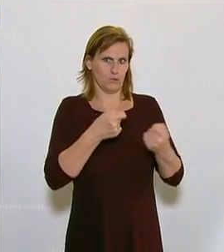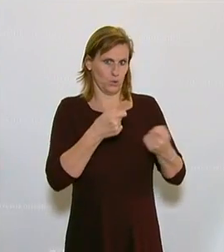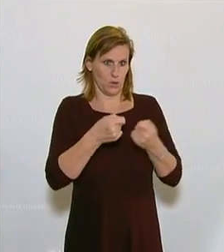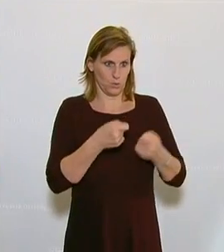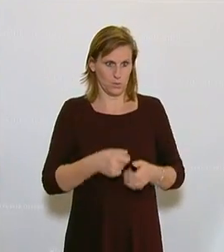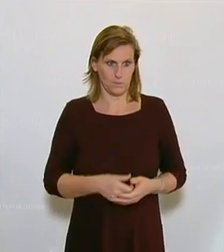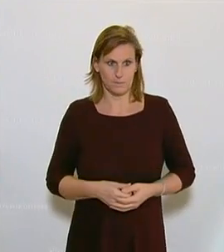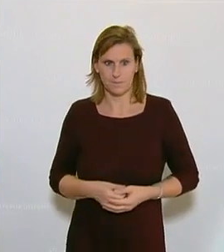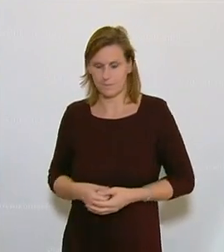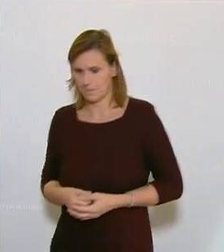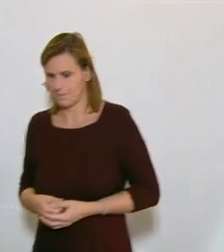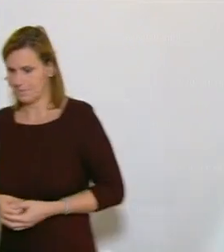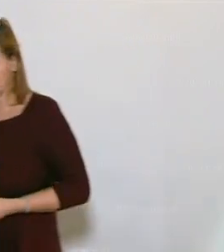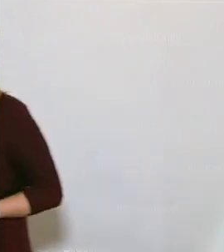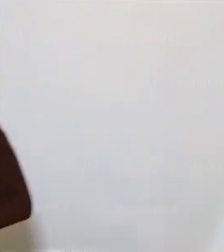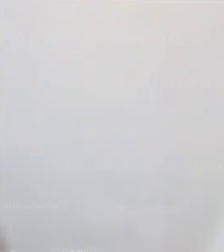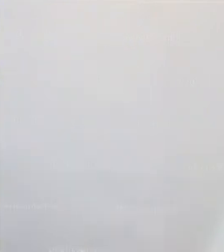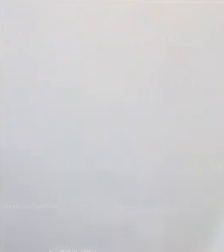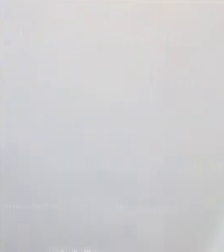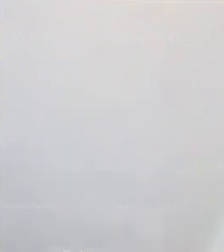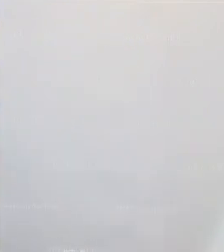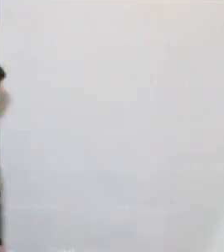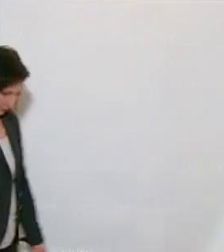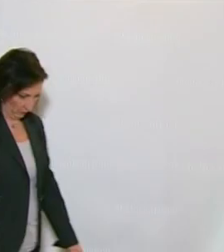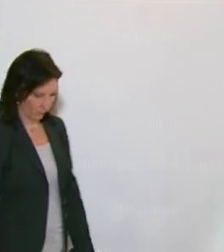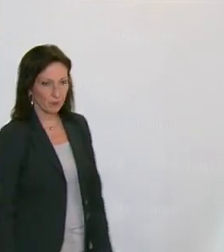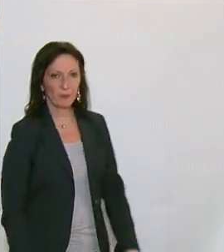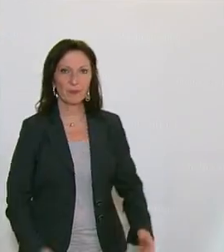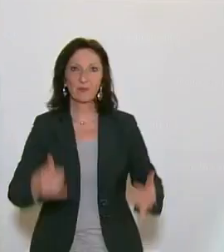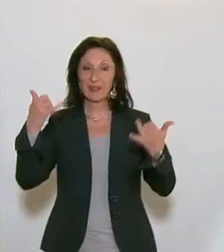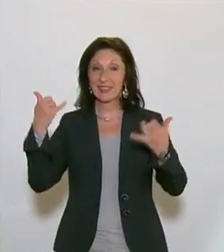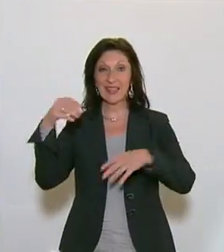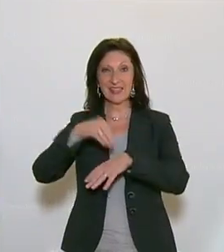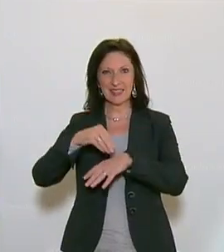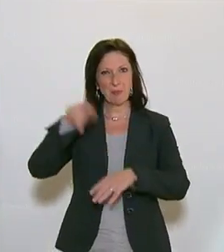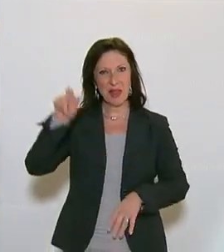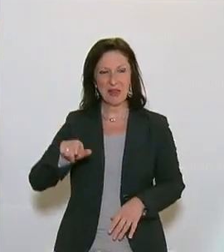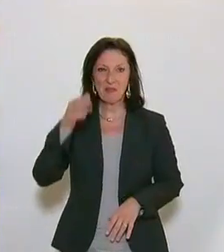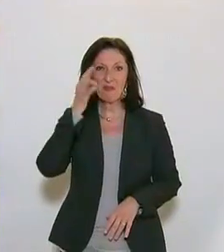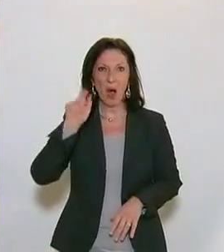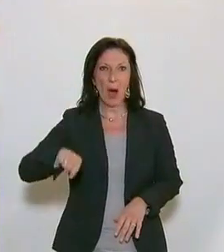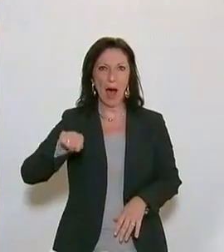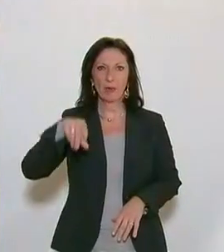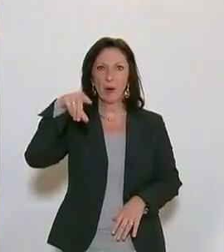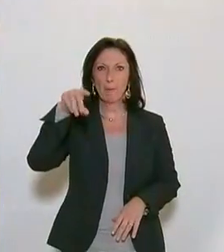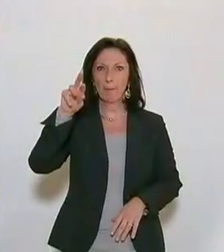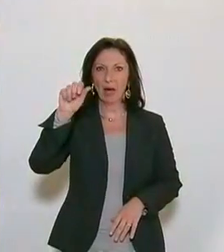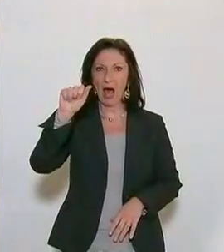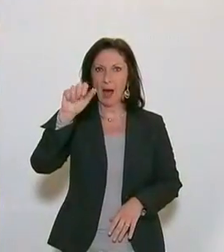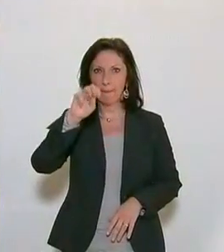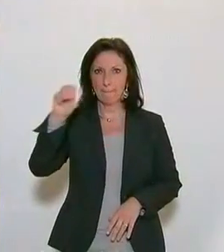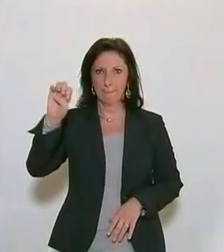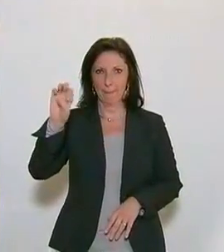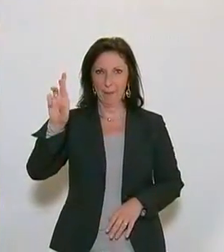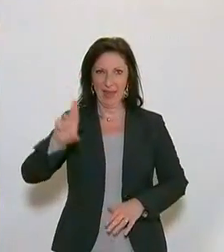Zeitpunkt schlecht, Inhalt schlecht, Harald Stephan, Justizsprecher der FPÖ, lehnt das Hass im Netzgesetzespaket ab, hasse außerdem